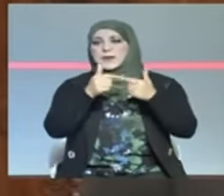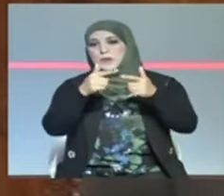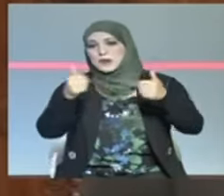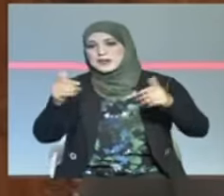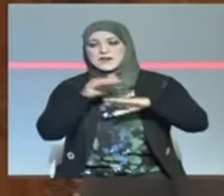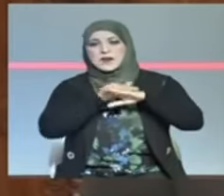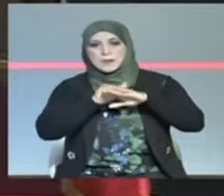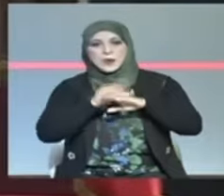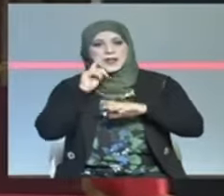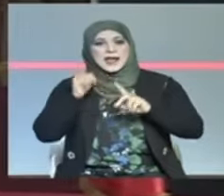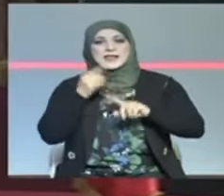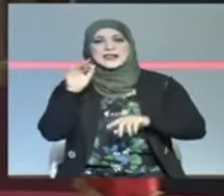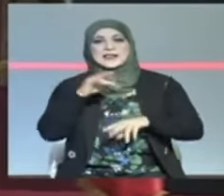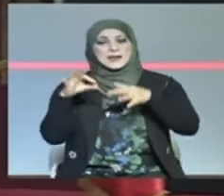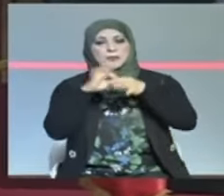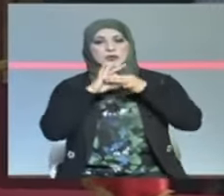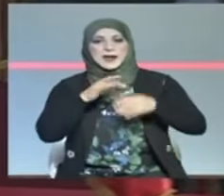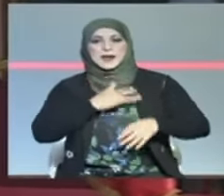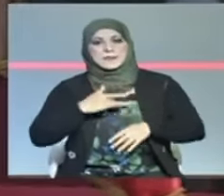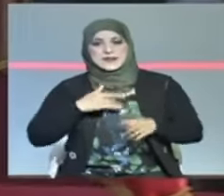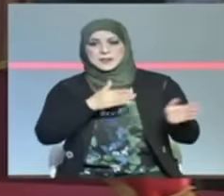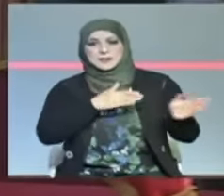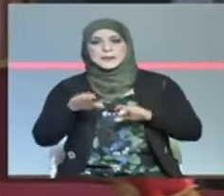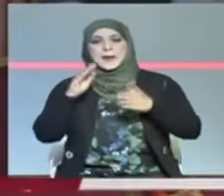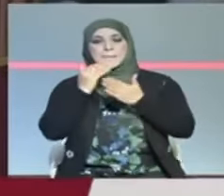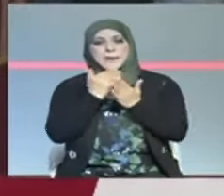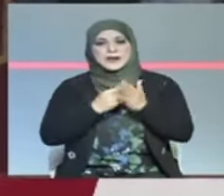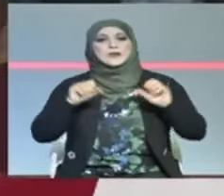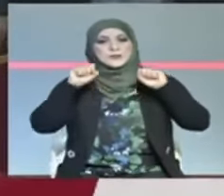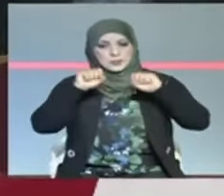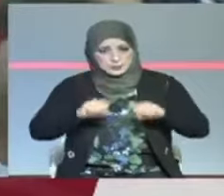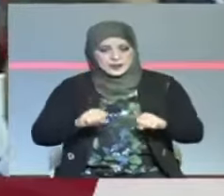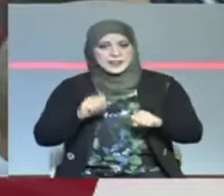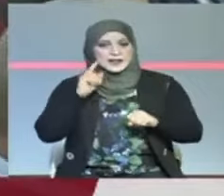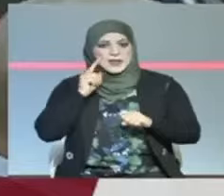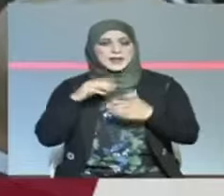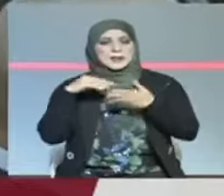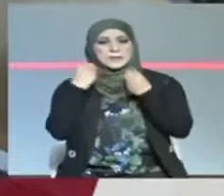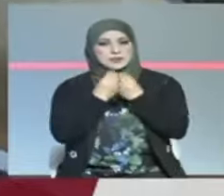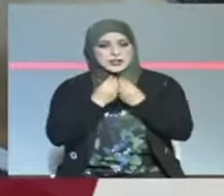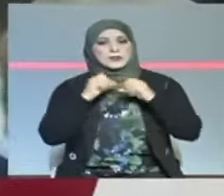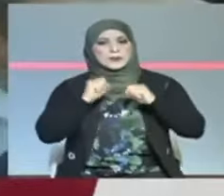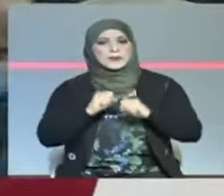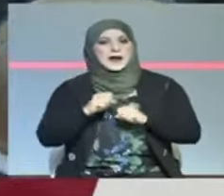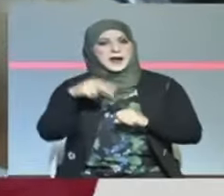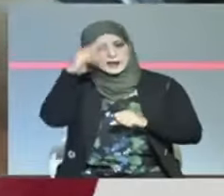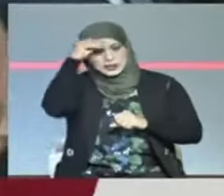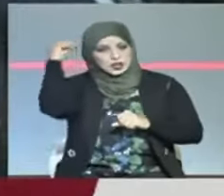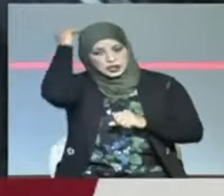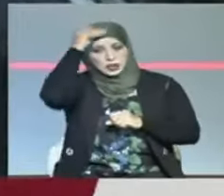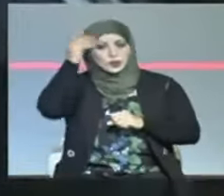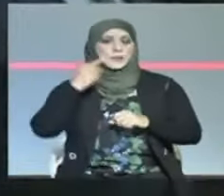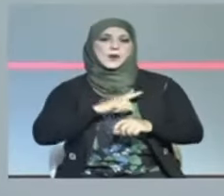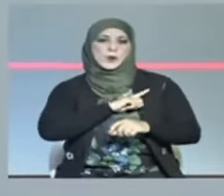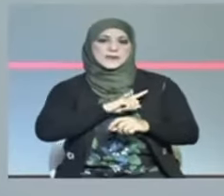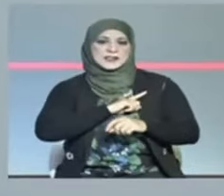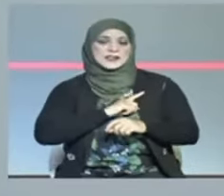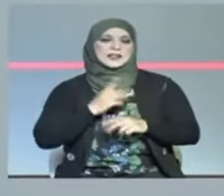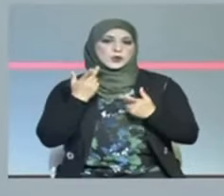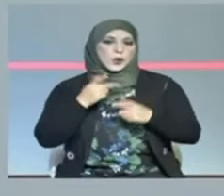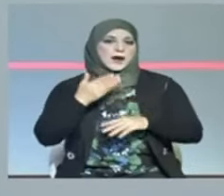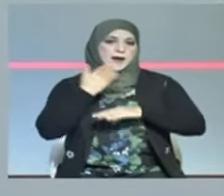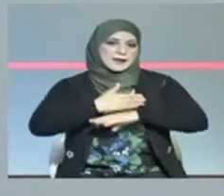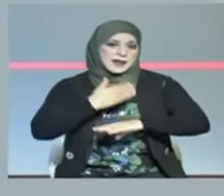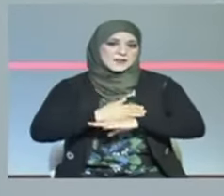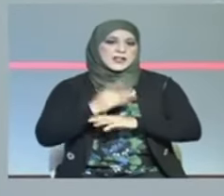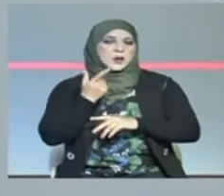المتعلقة بالصحة برنامج إرادة يستعد لاتفاقيات مماثلة مع جندوبة ومدنين وقفصة وسيد بوزيد والقصرين ومنزرت تحت